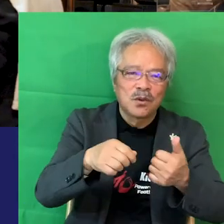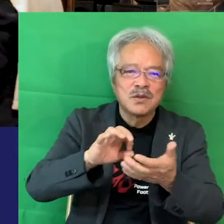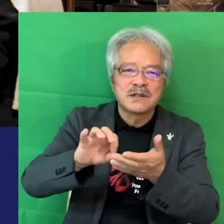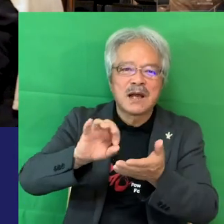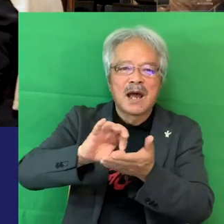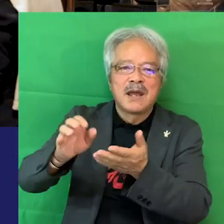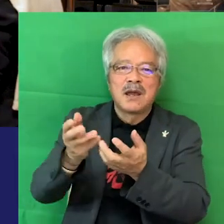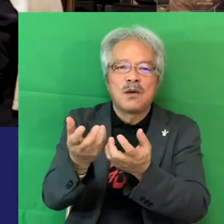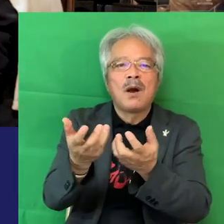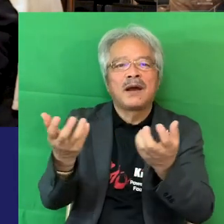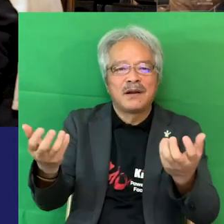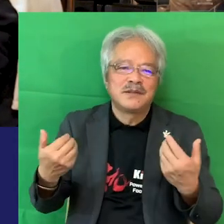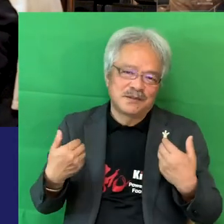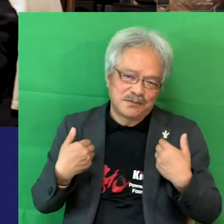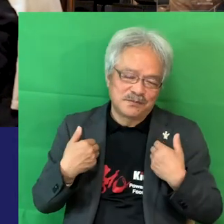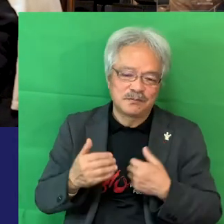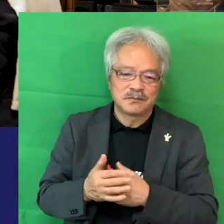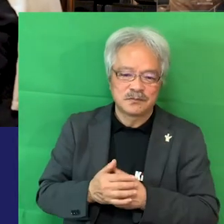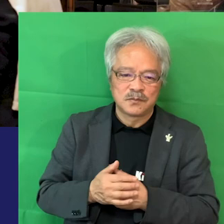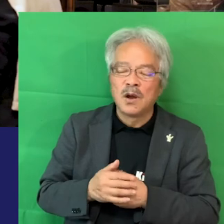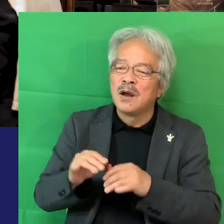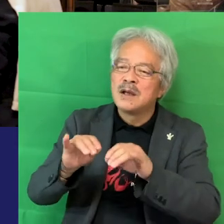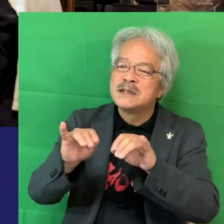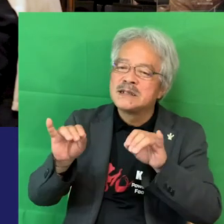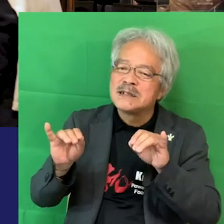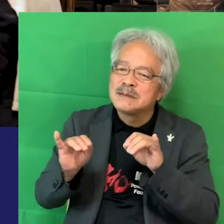ちはチームプレーっていうのはできるのかなと思って